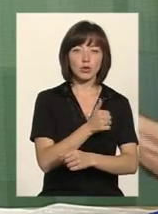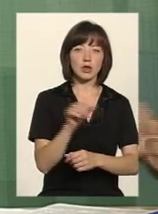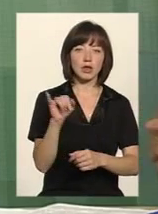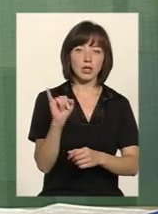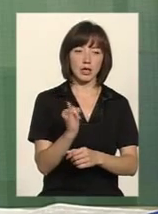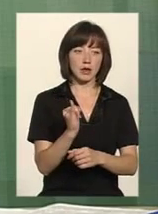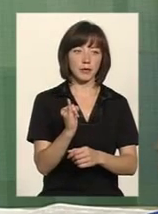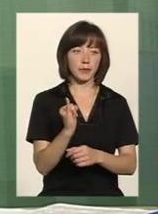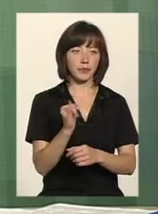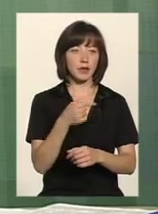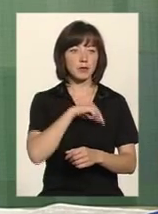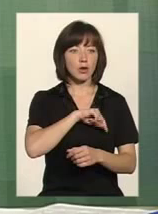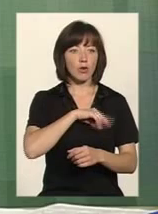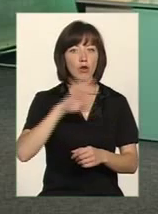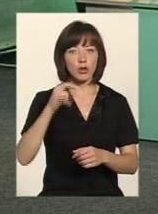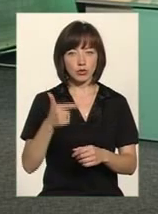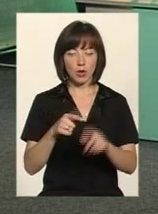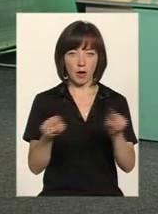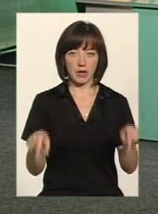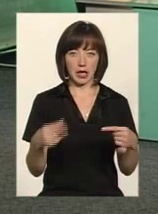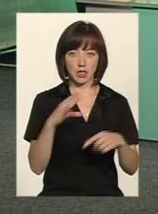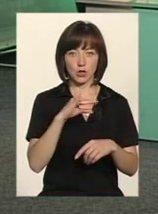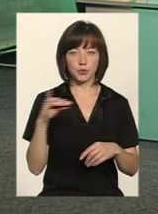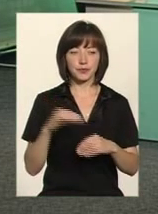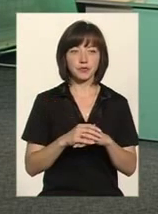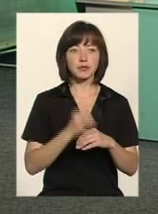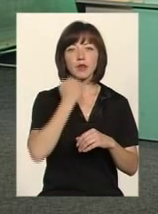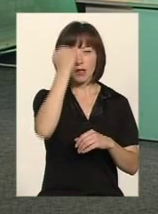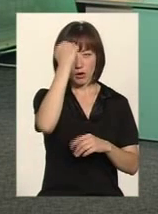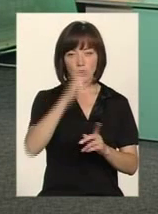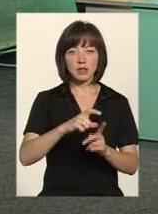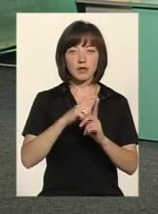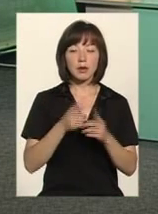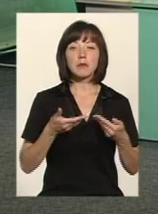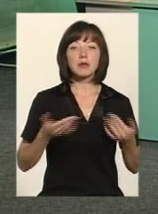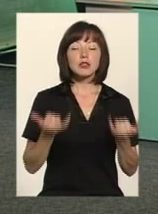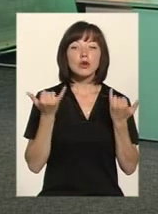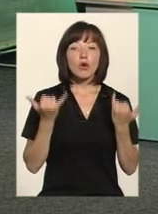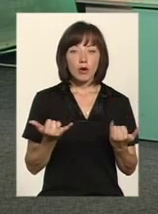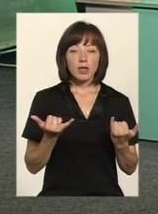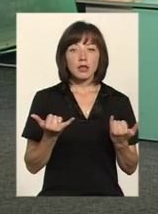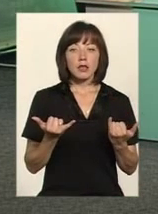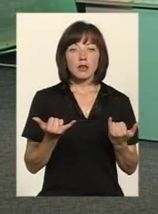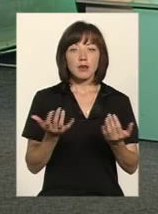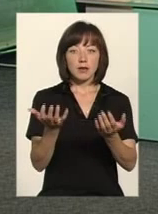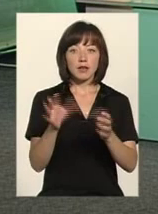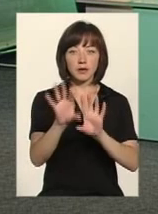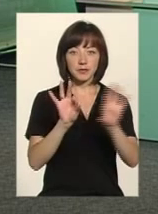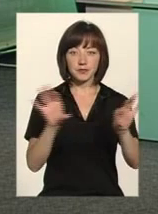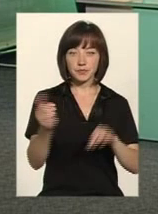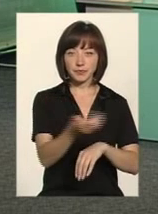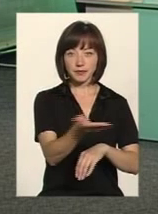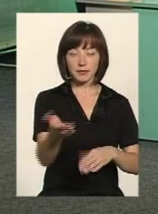медичну, і психологічну реабілітацію. Дуже дякую вам за відповідь. Ми сьогодні от саме взяли вас, представників